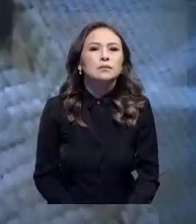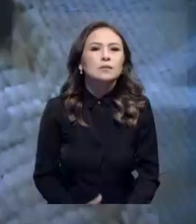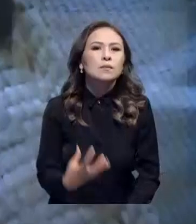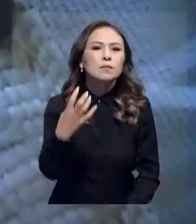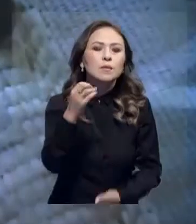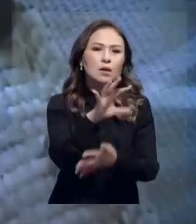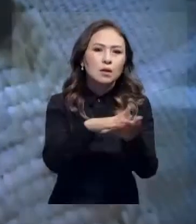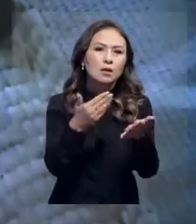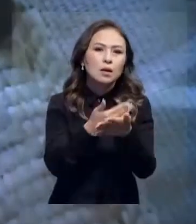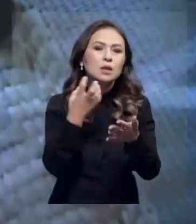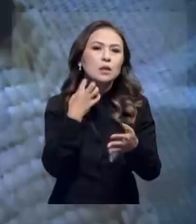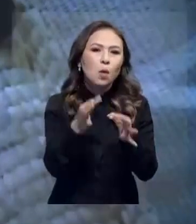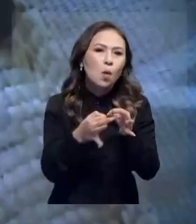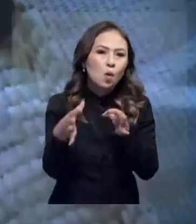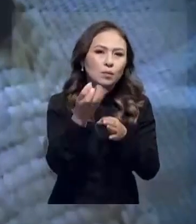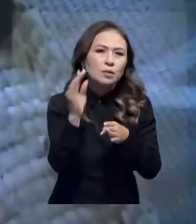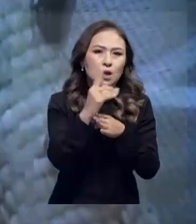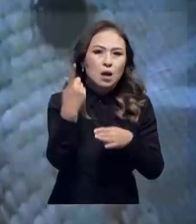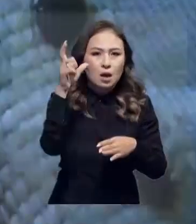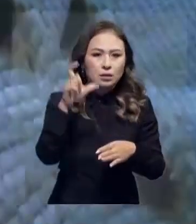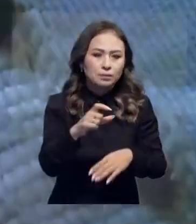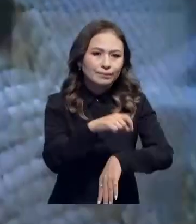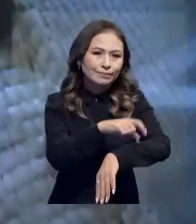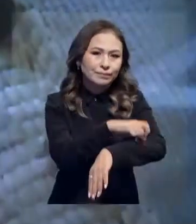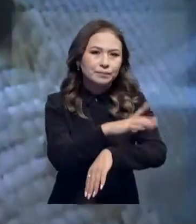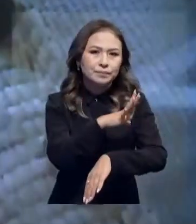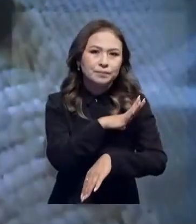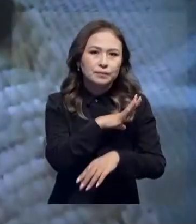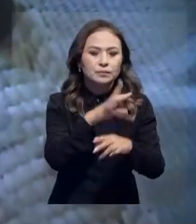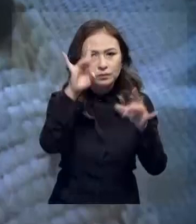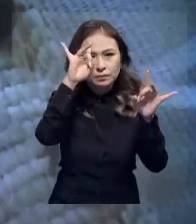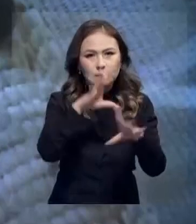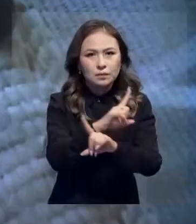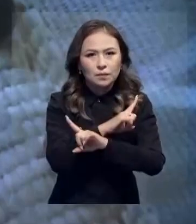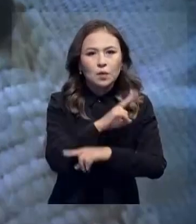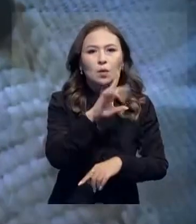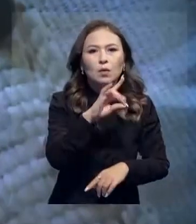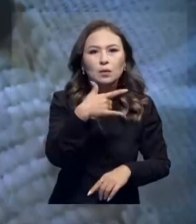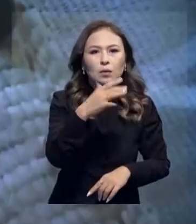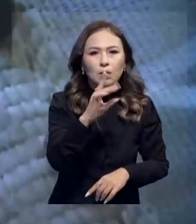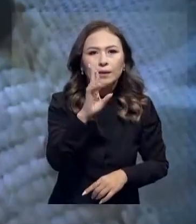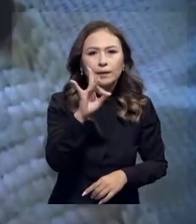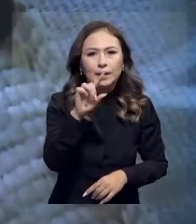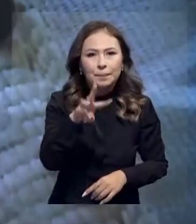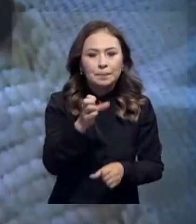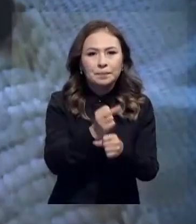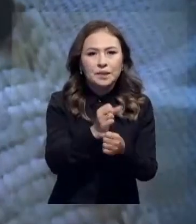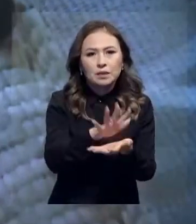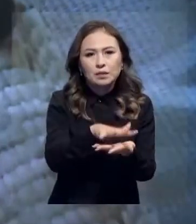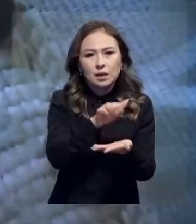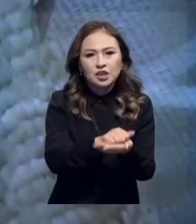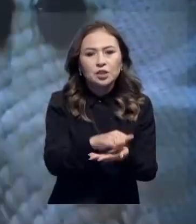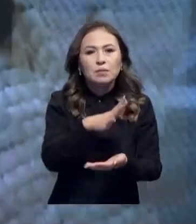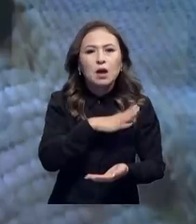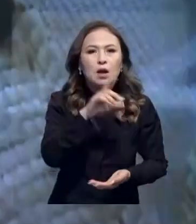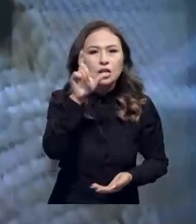Қабарым жылғыстыра, қызылорда облысында тағы бір адам кенеден, келген кеселден көршімді. Коңға қырым, қанды безгегіне шалтыққан